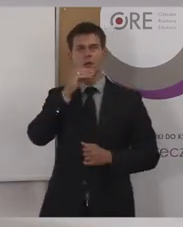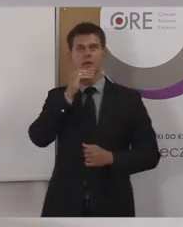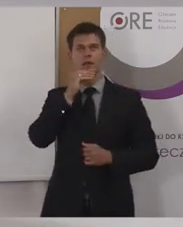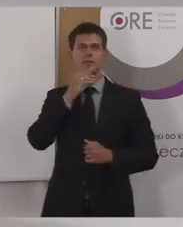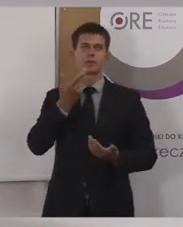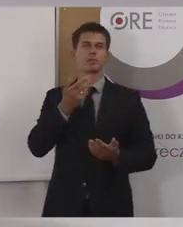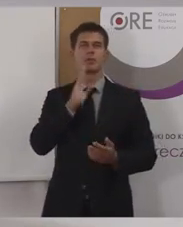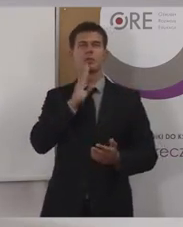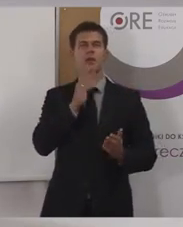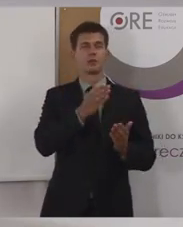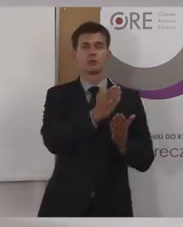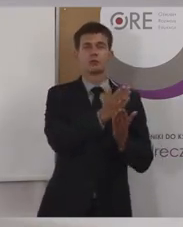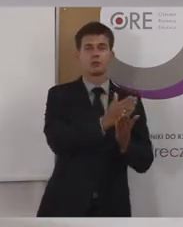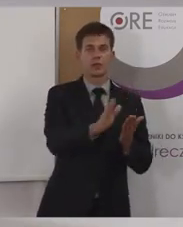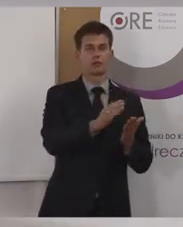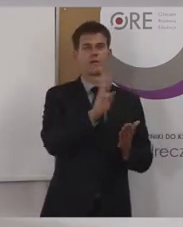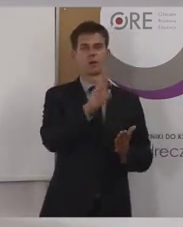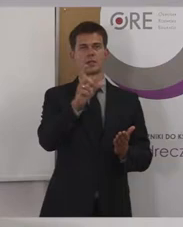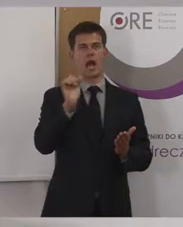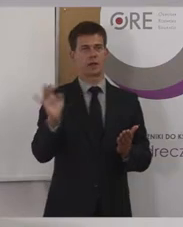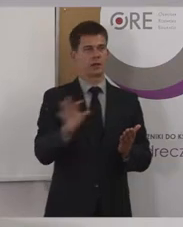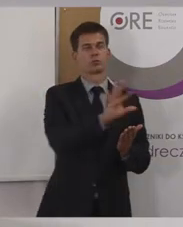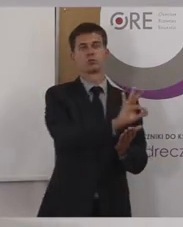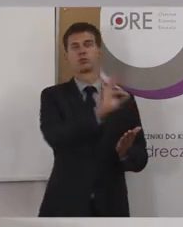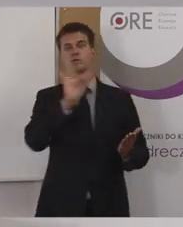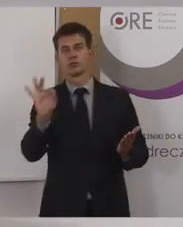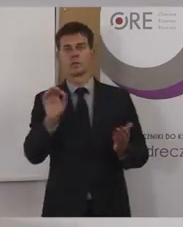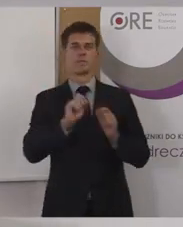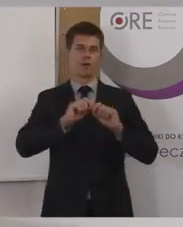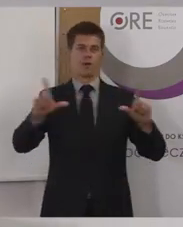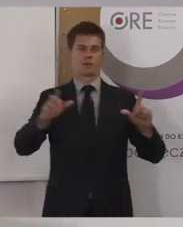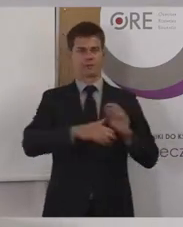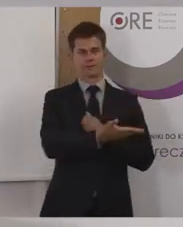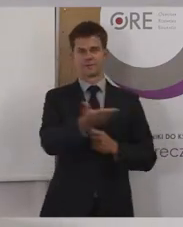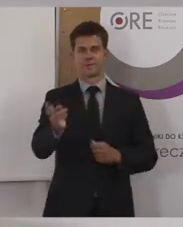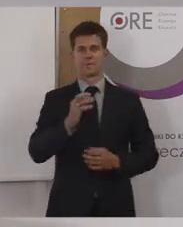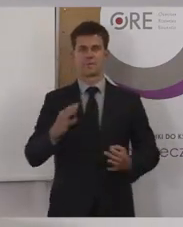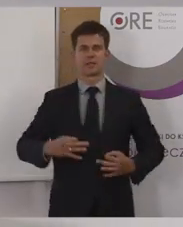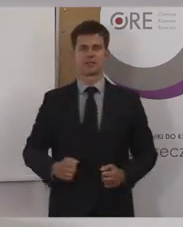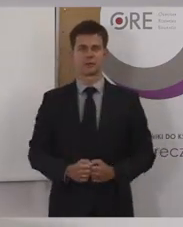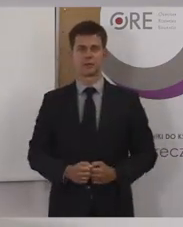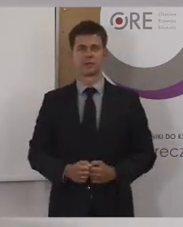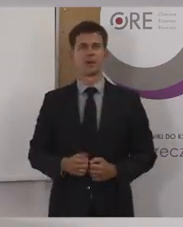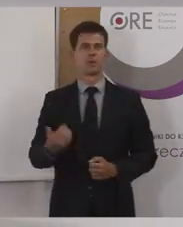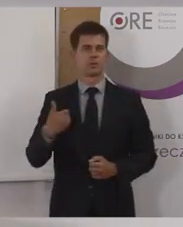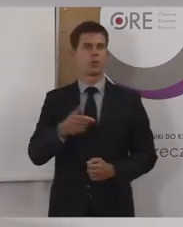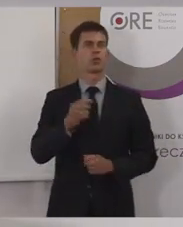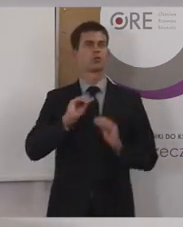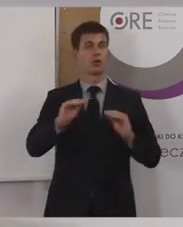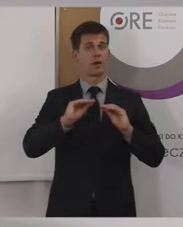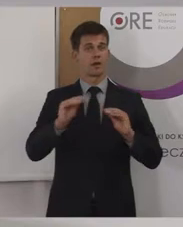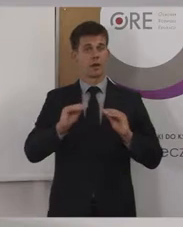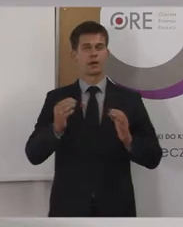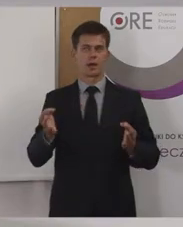wyciąg tych informacji, które żeśmy już wcześniej przedstawili na szkoleniach dla